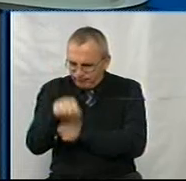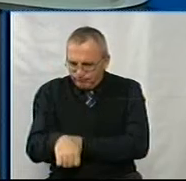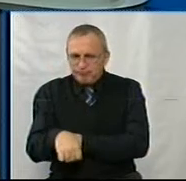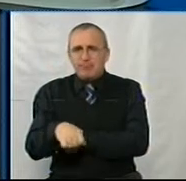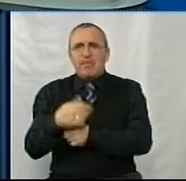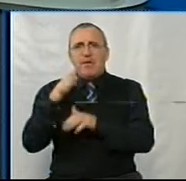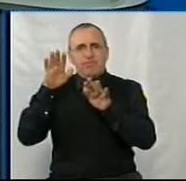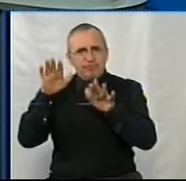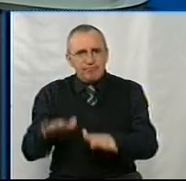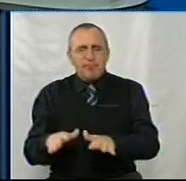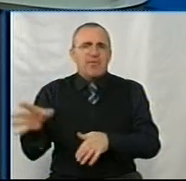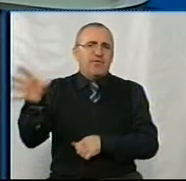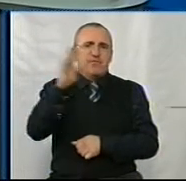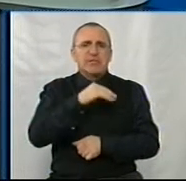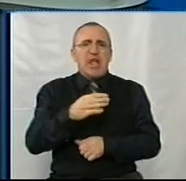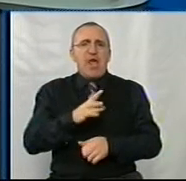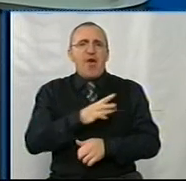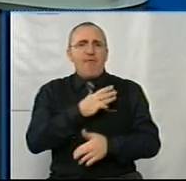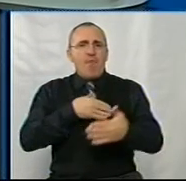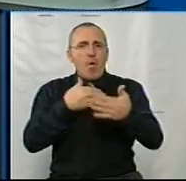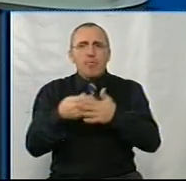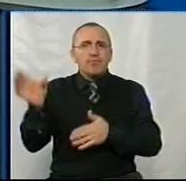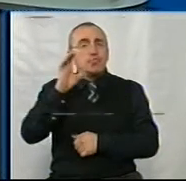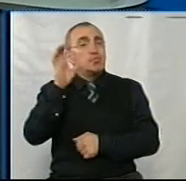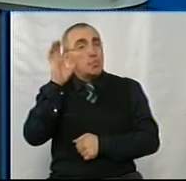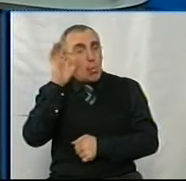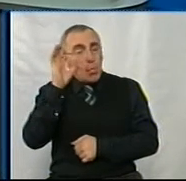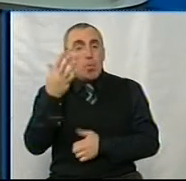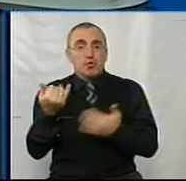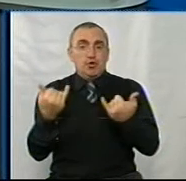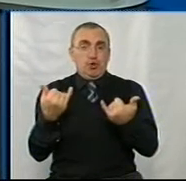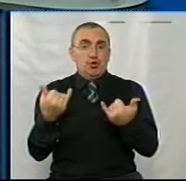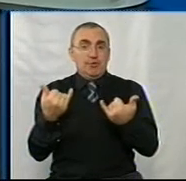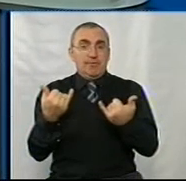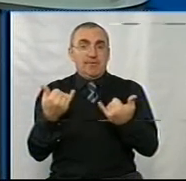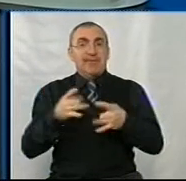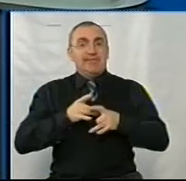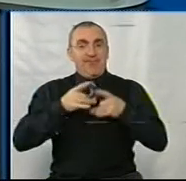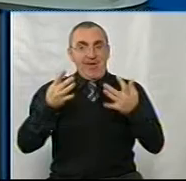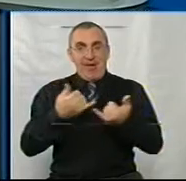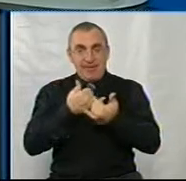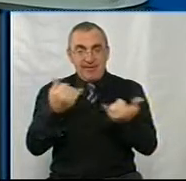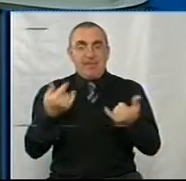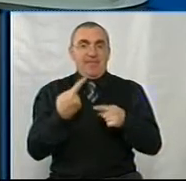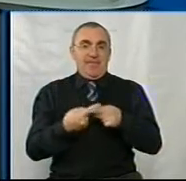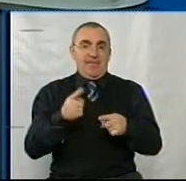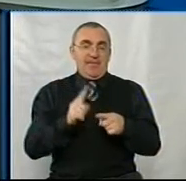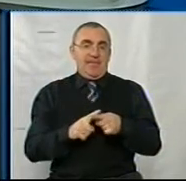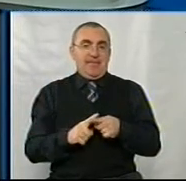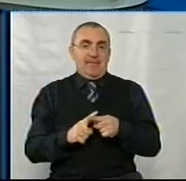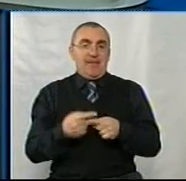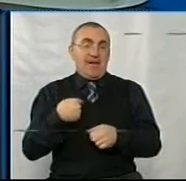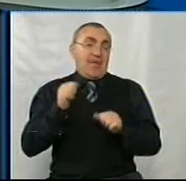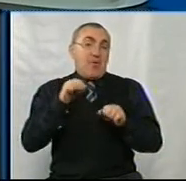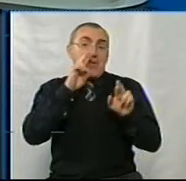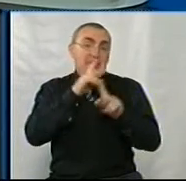в вашому особі, всім волонтерам, які слухають, які зараз ми відсвяткували, святкуємо, я